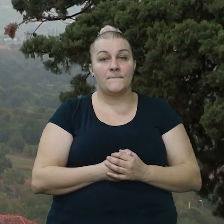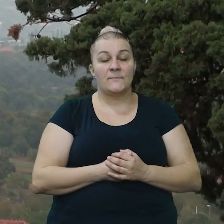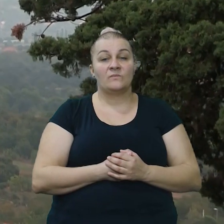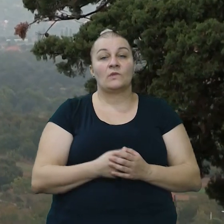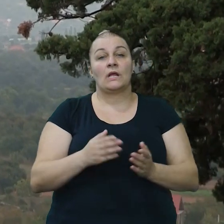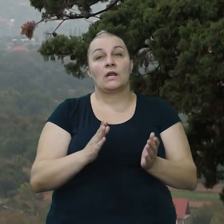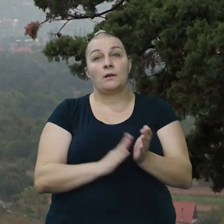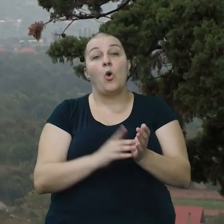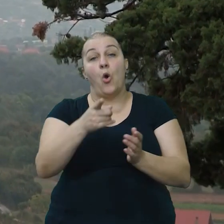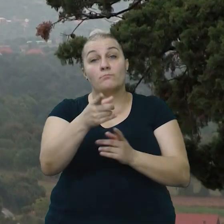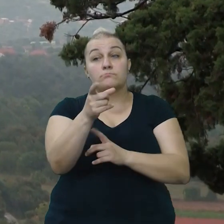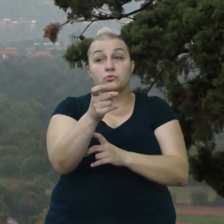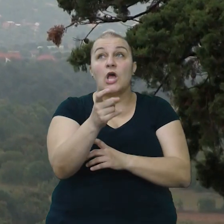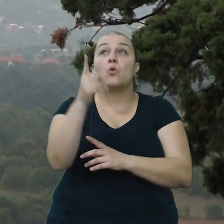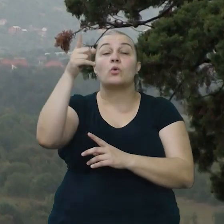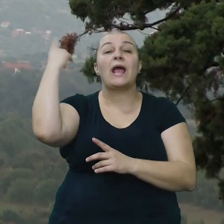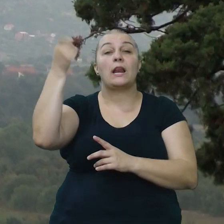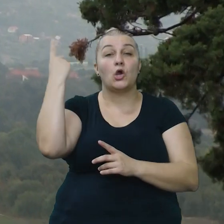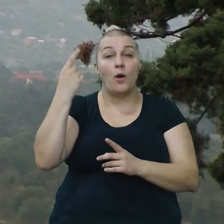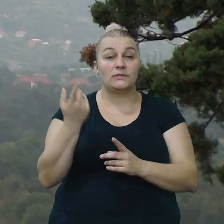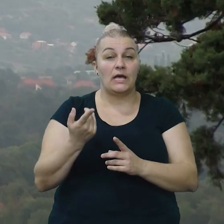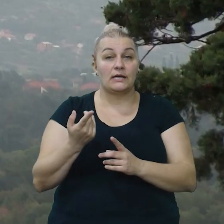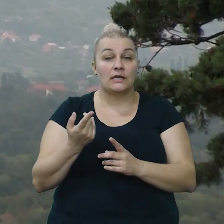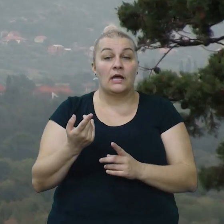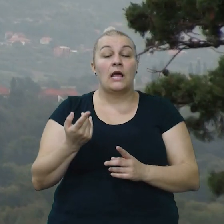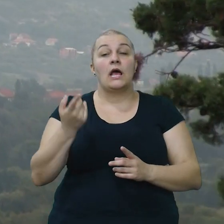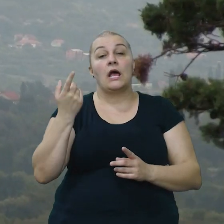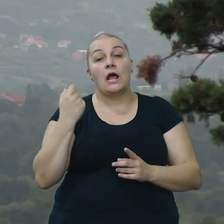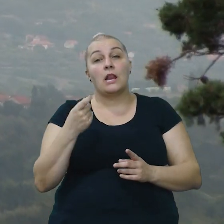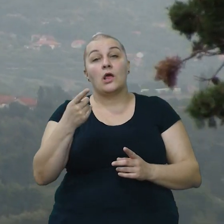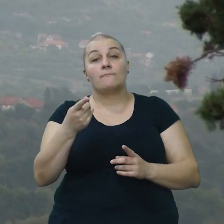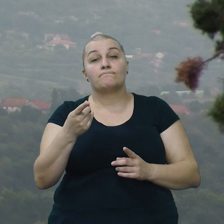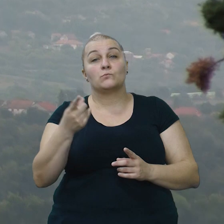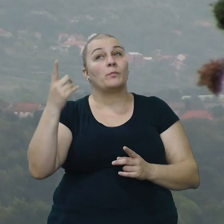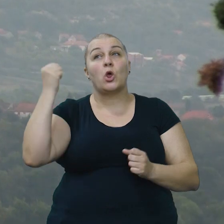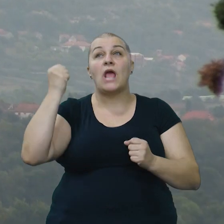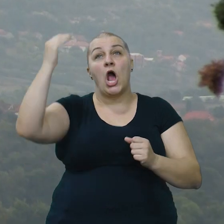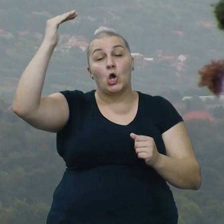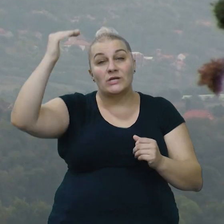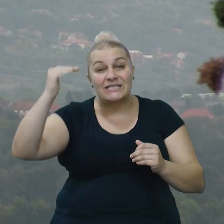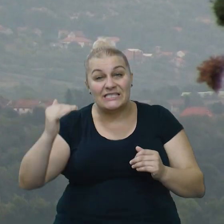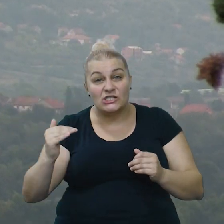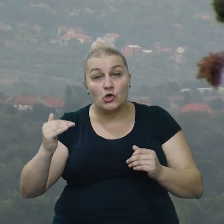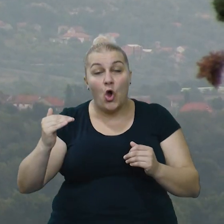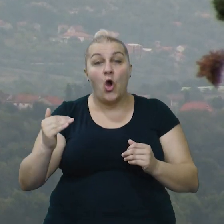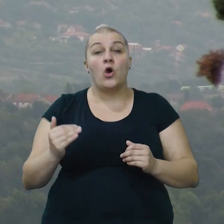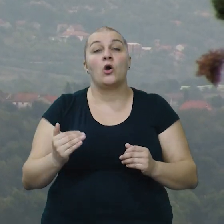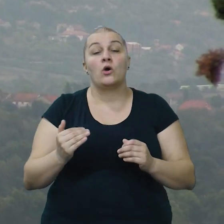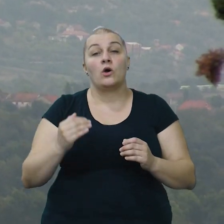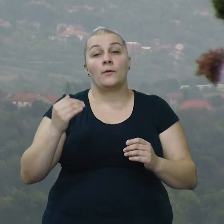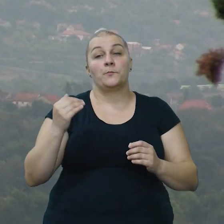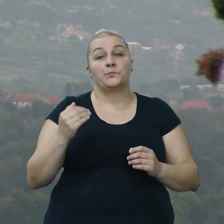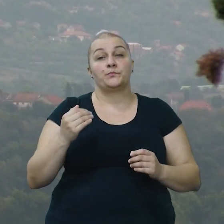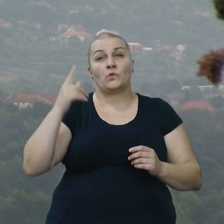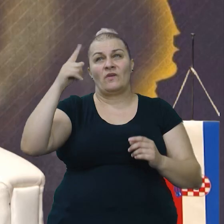Pucao bi u hilhopteri. Ali on je bio toliko nisko da ne bi bilo učinka, jer je zdonje strane hilhoptera, gdje